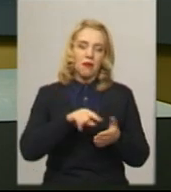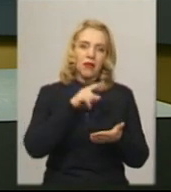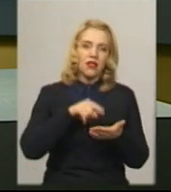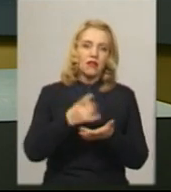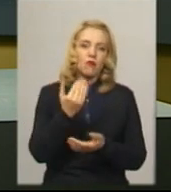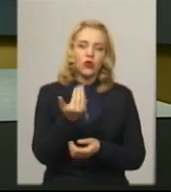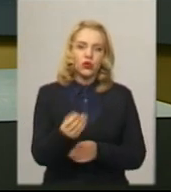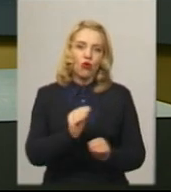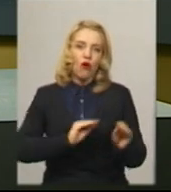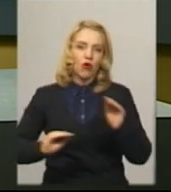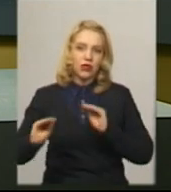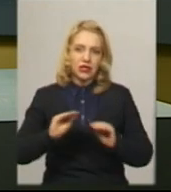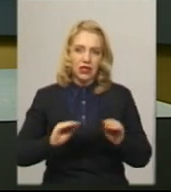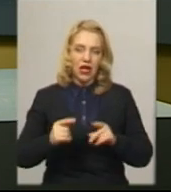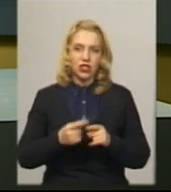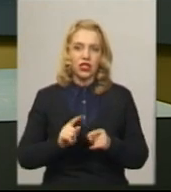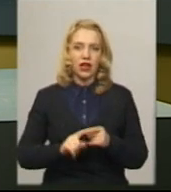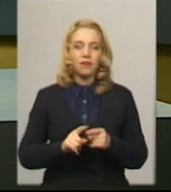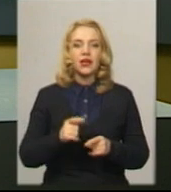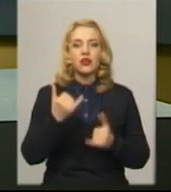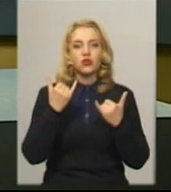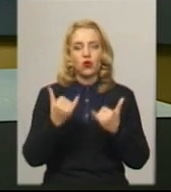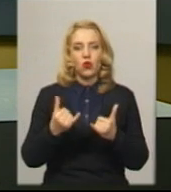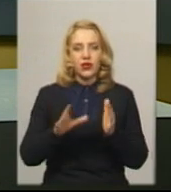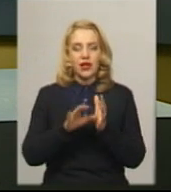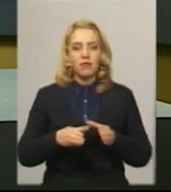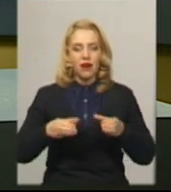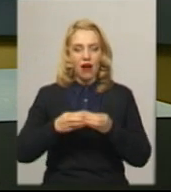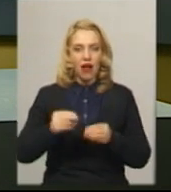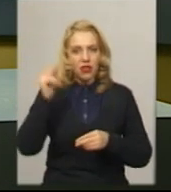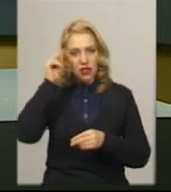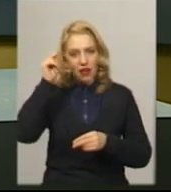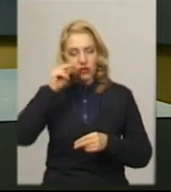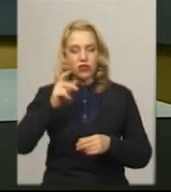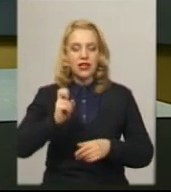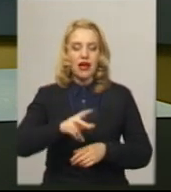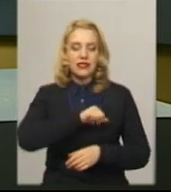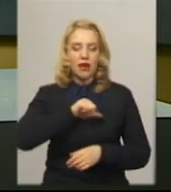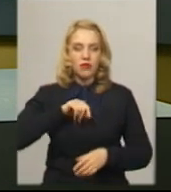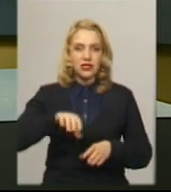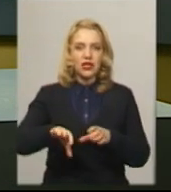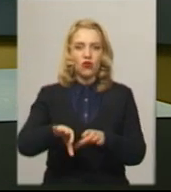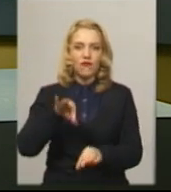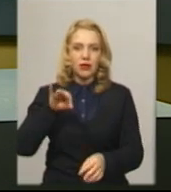бригади входитиме водій та медпрацівники. Сьогодні бригади проходять навчання, як самостійно відбирати і транспортувати зразки